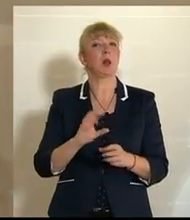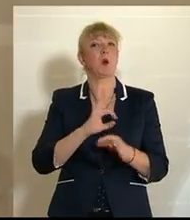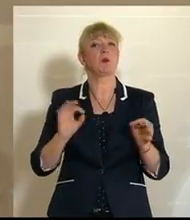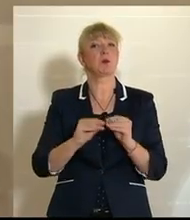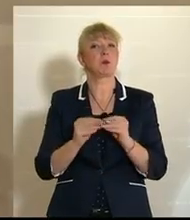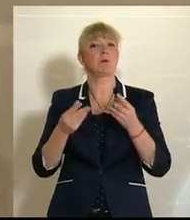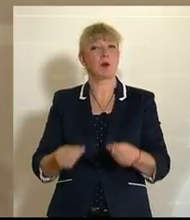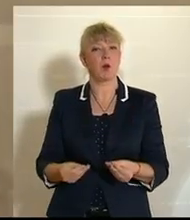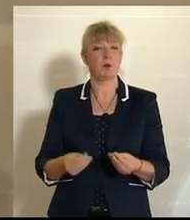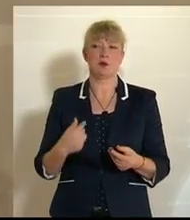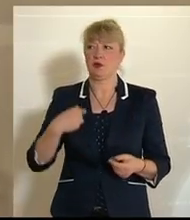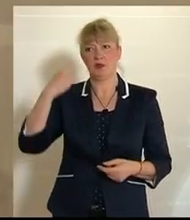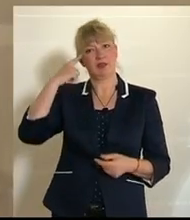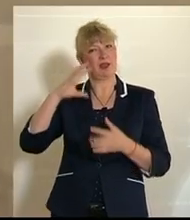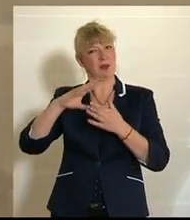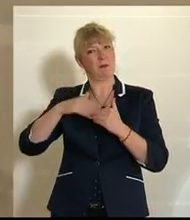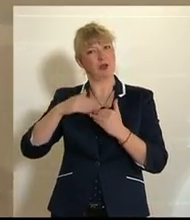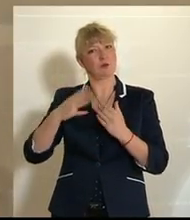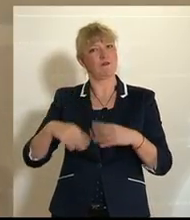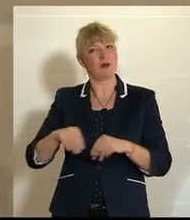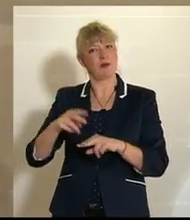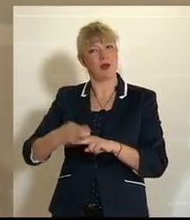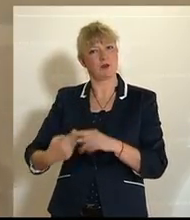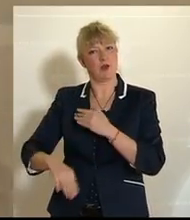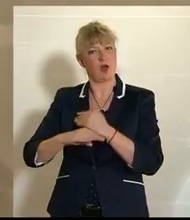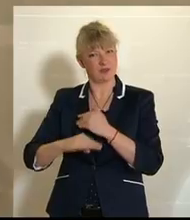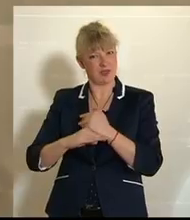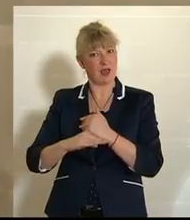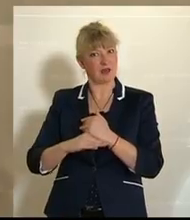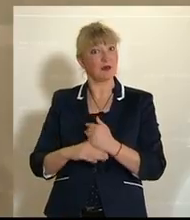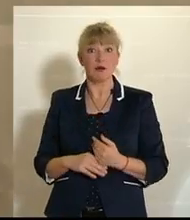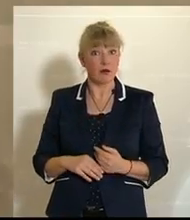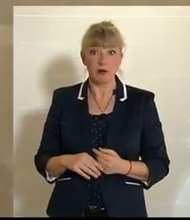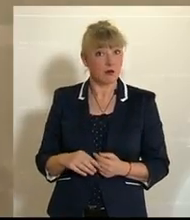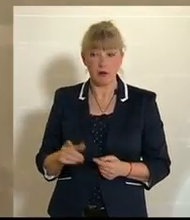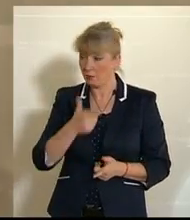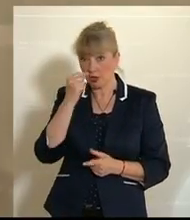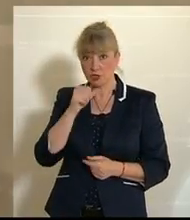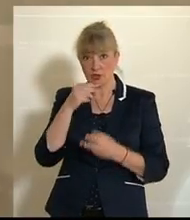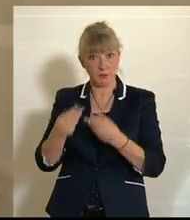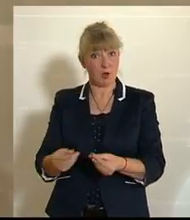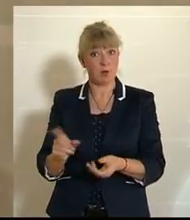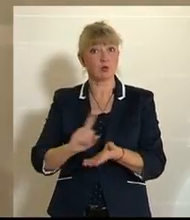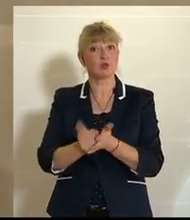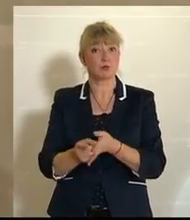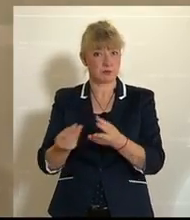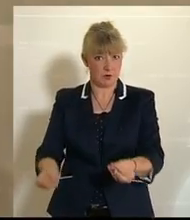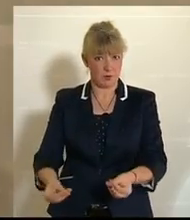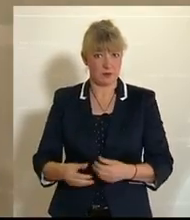wurden, und da denke ich zum Beispiel an den Familienhärteausgleich, kommen nicht bei den Menschen an oder sehr spät.